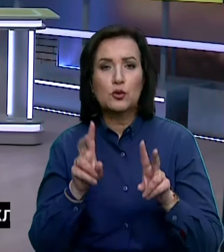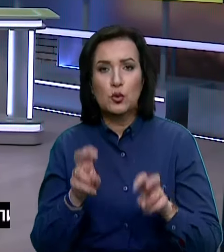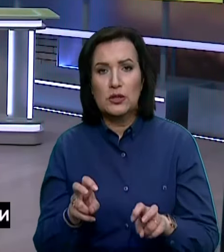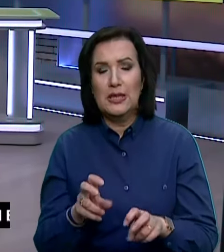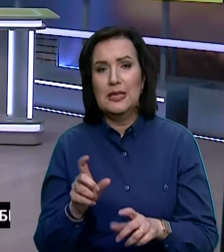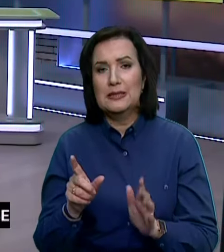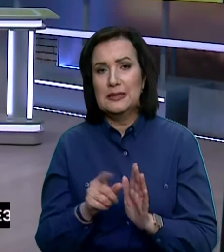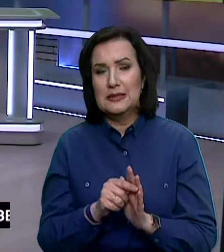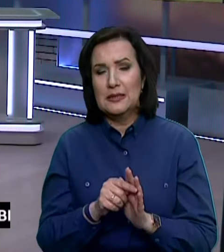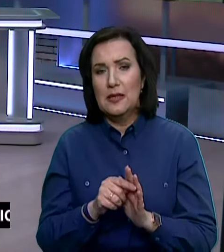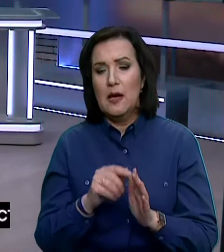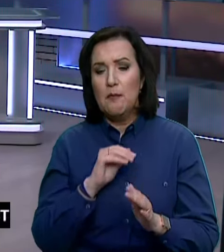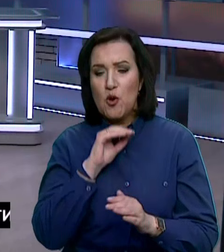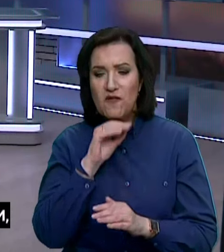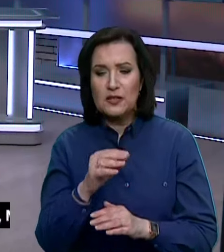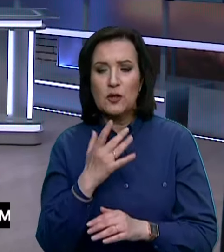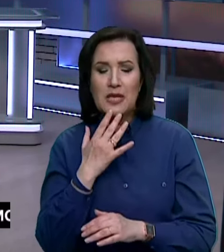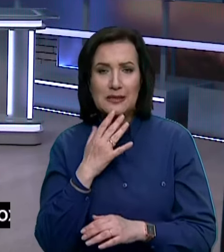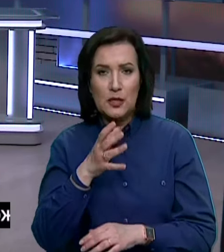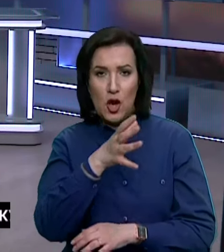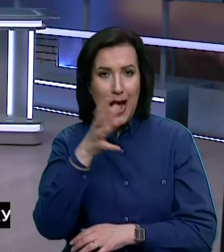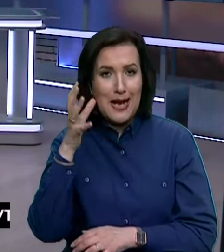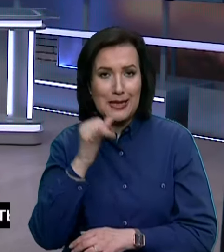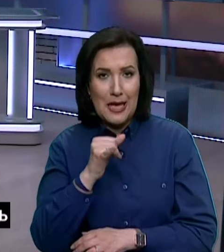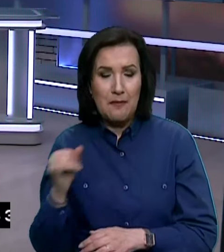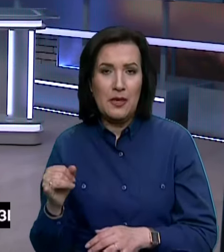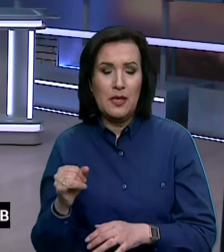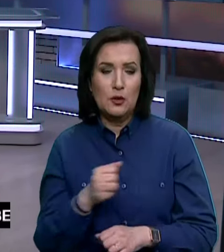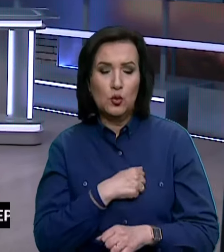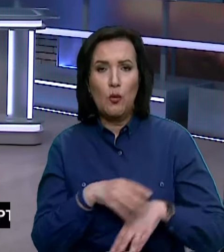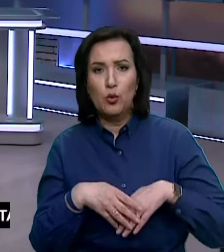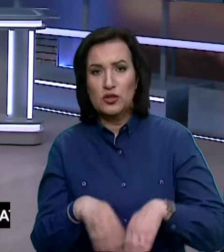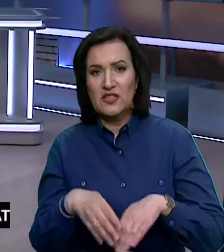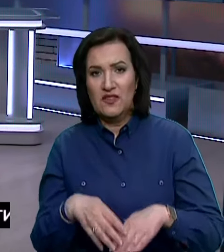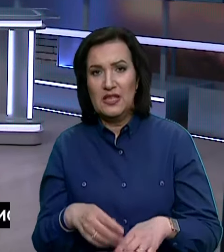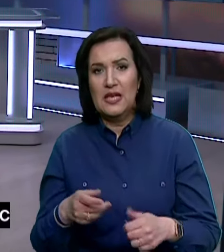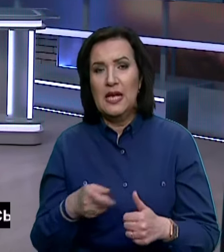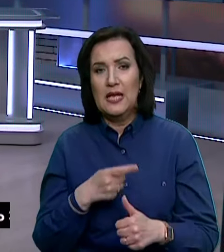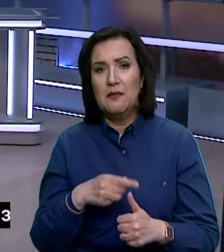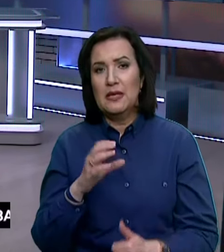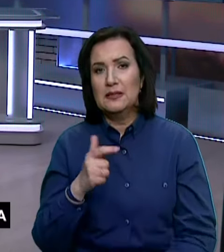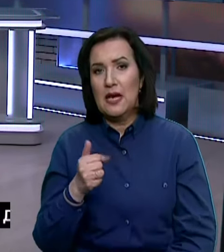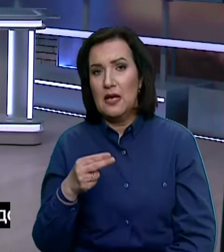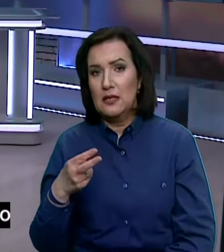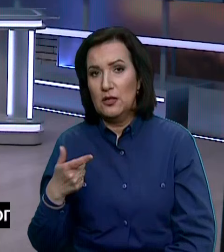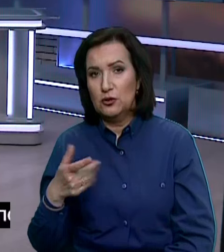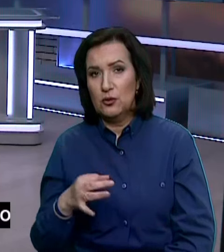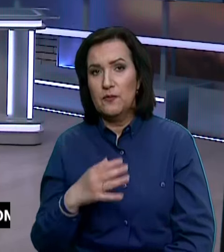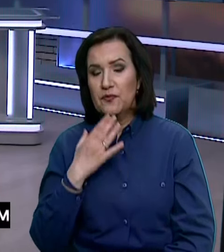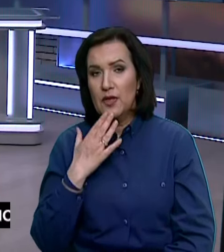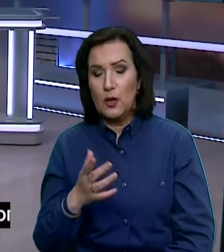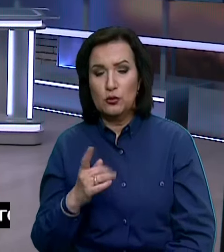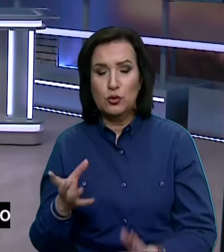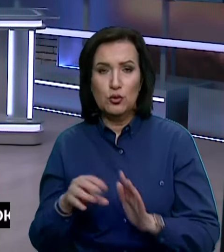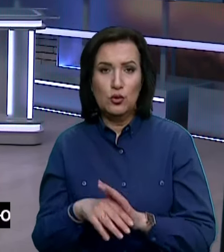тему з Андрієм Харуком. Він є професором Національної академії сухопутних військ і Мінігеттана Петра Сагайдачного. Пане Андрію, дякуємо,